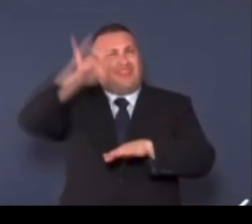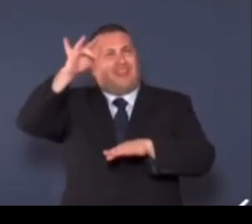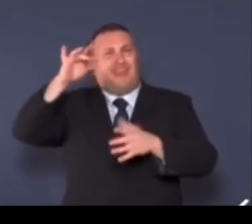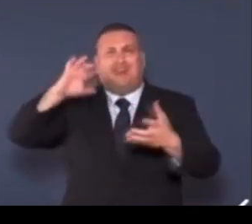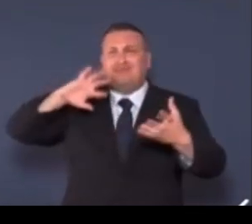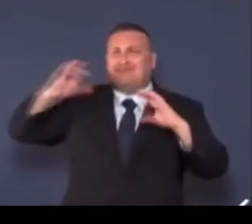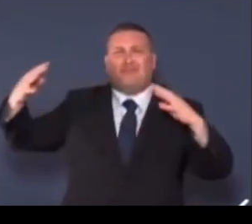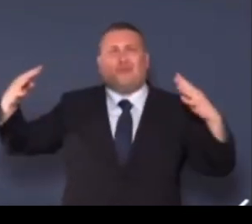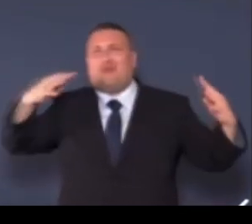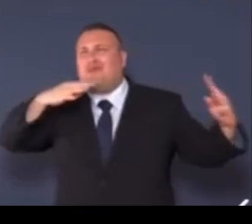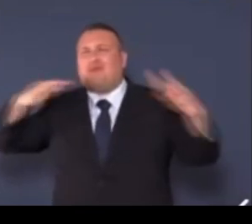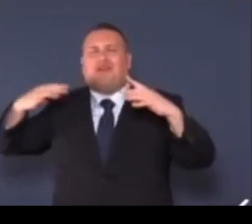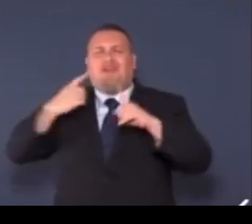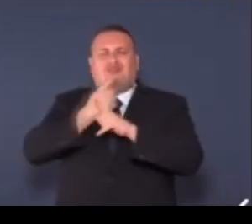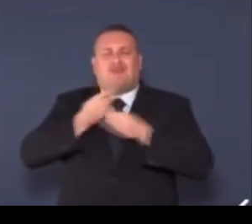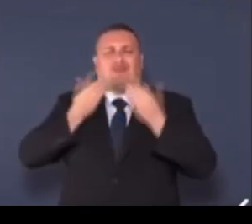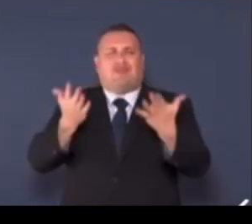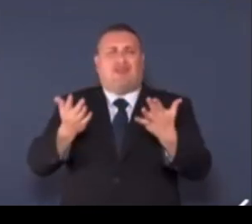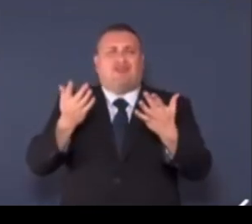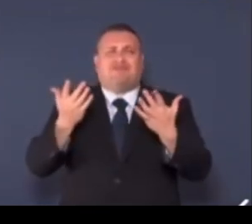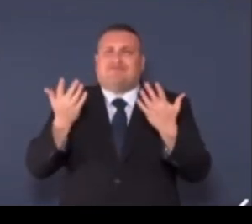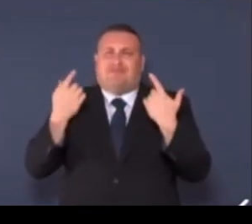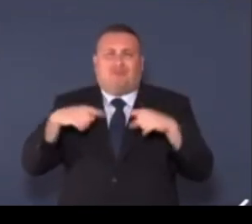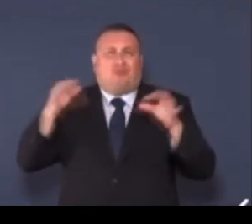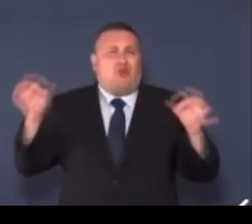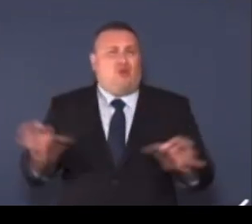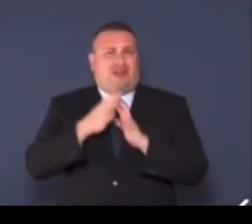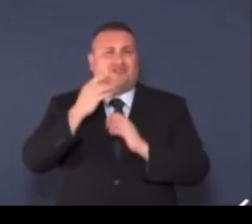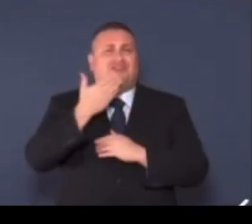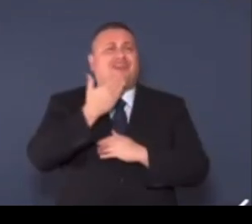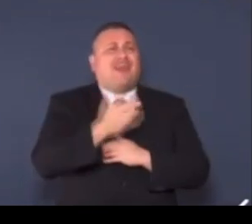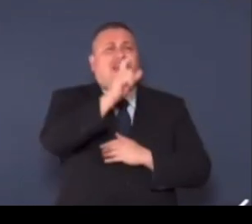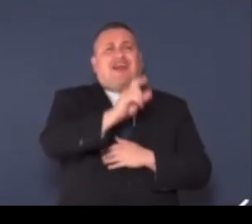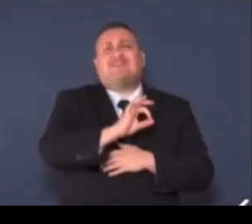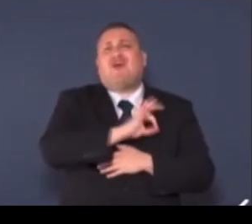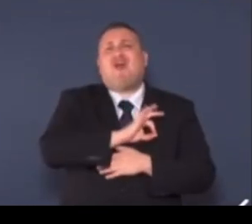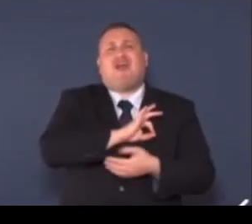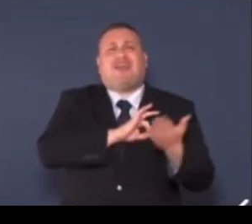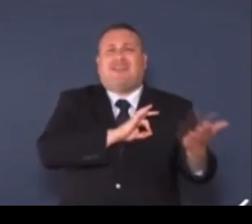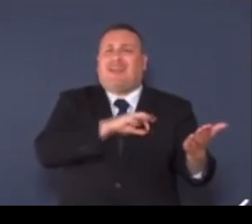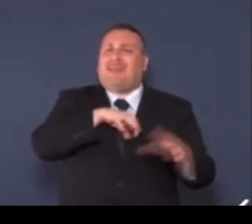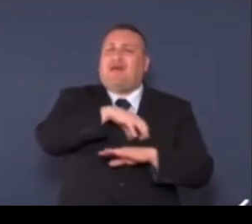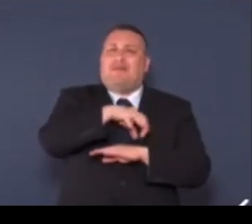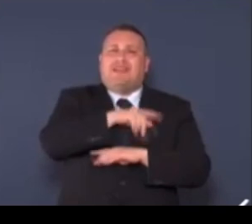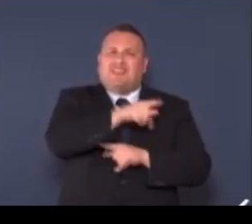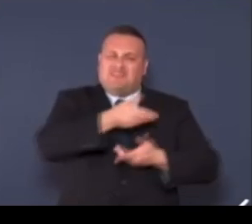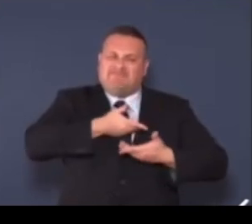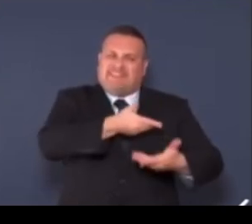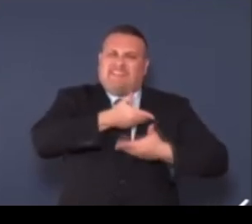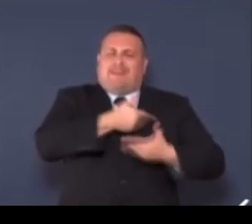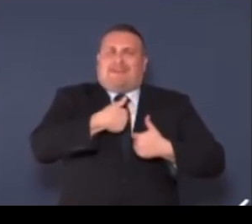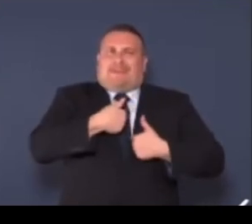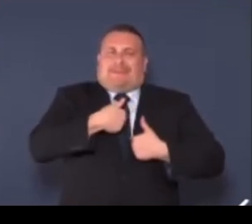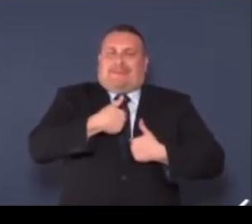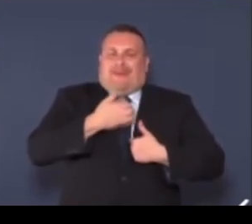Permettetemi di ringraziare il Ministro per le Disabilità, Alessandro Catelli, per avermi fortemente voluto e un ringraziamento ad Anfas